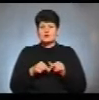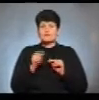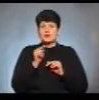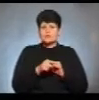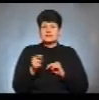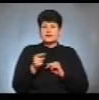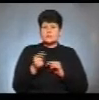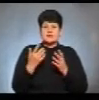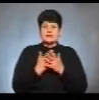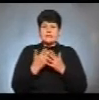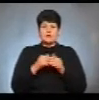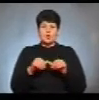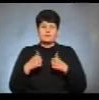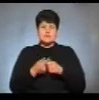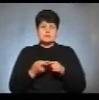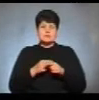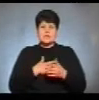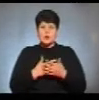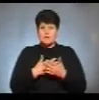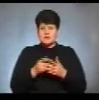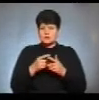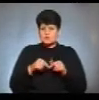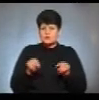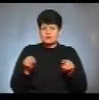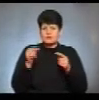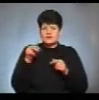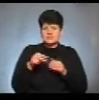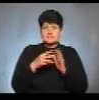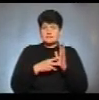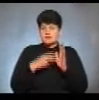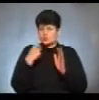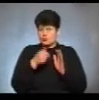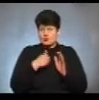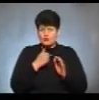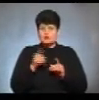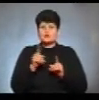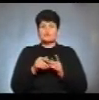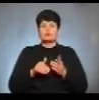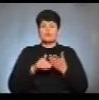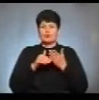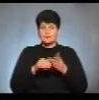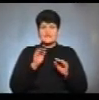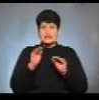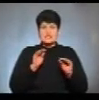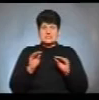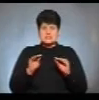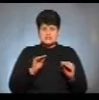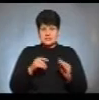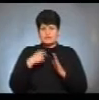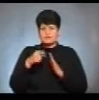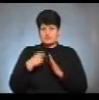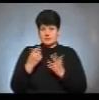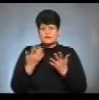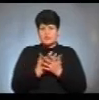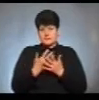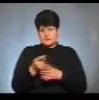Тернопільська кінокомісія. Це громадська організація, створена у 2017 році, щоб допомогти режисерам у зйомках фільмів